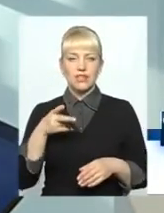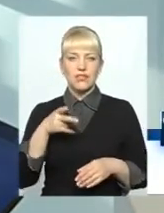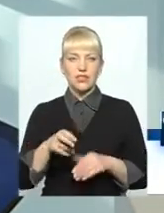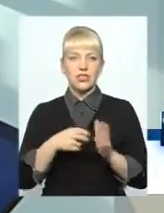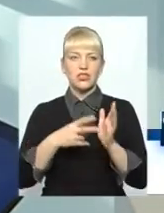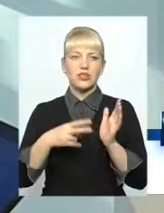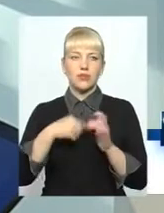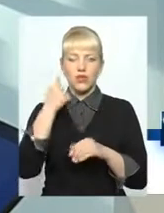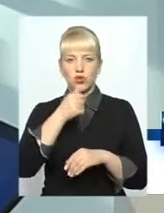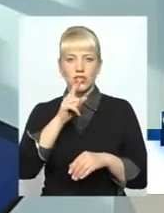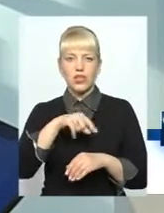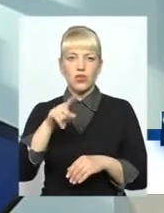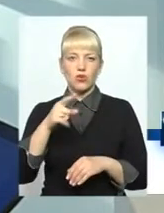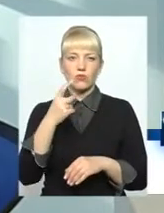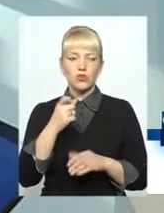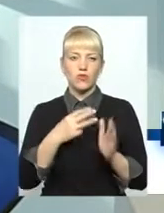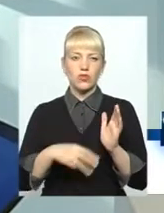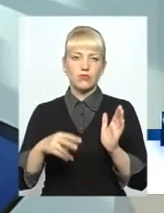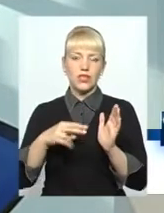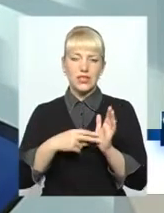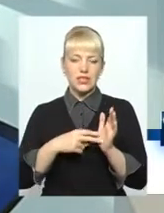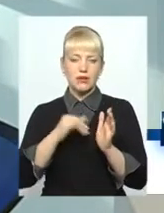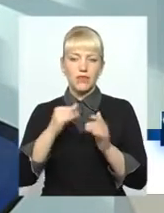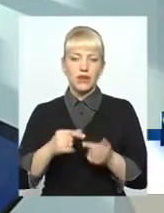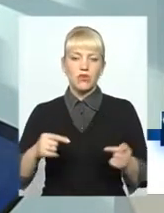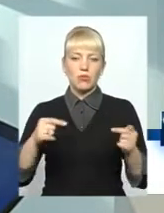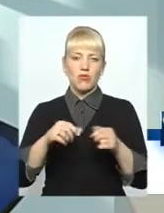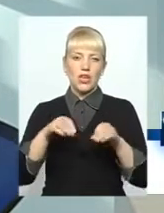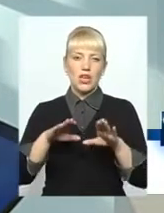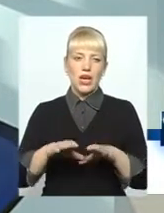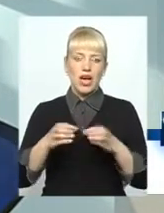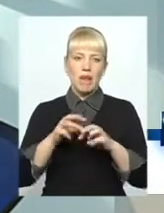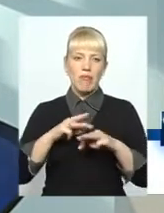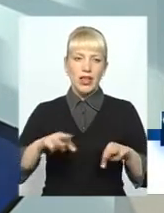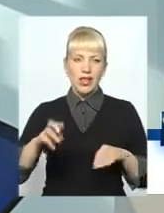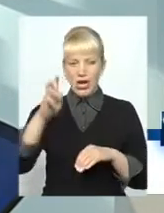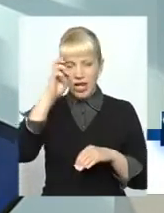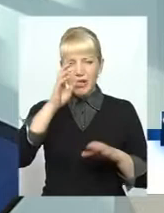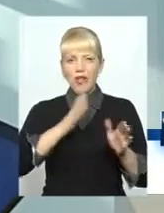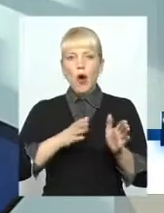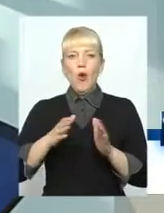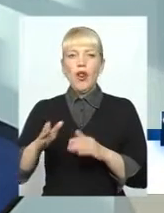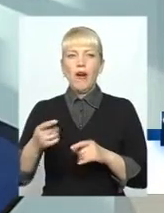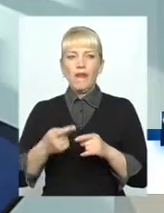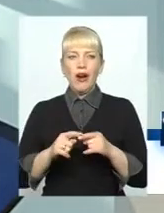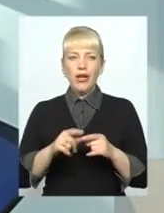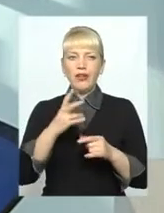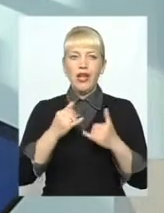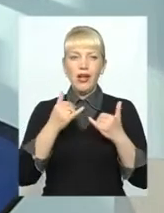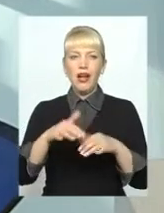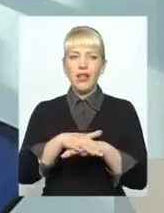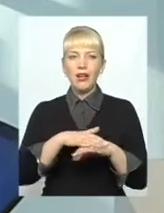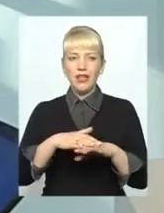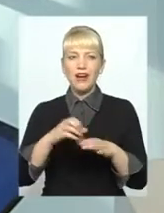року за номером 187 та відповідних рішень Анкар'є. Державне регулювання роздрібної ціни для населення